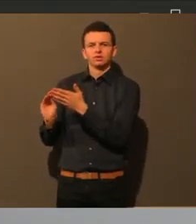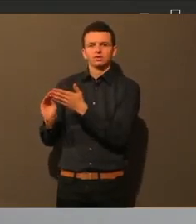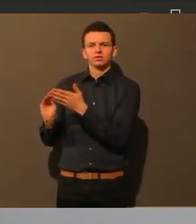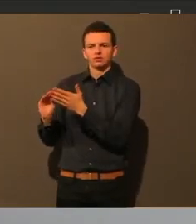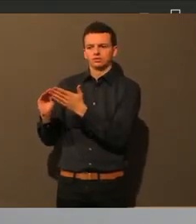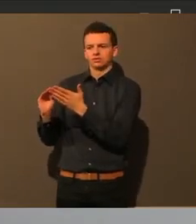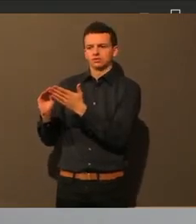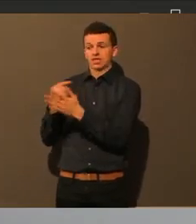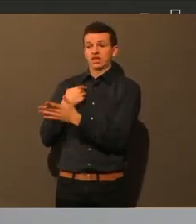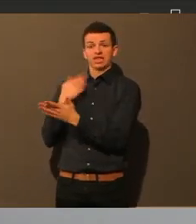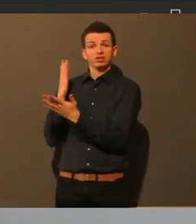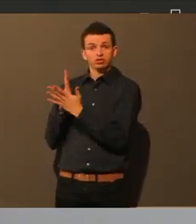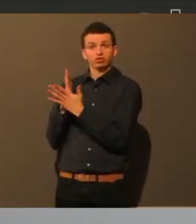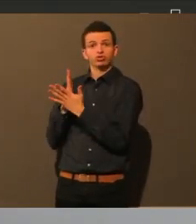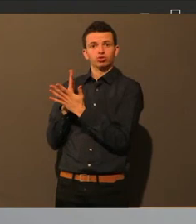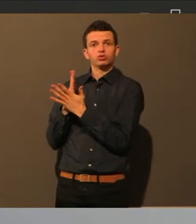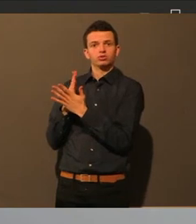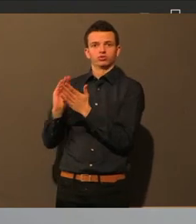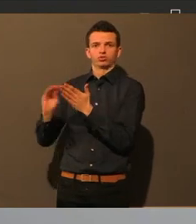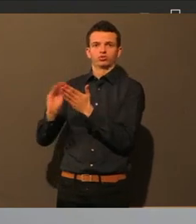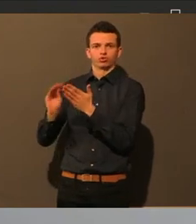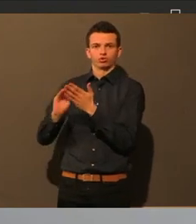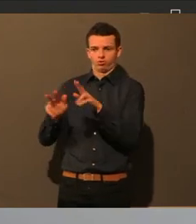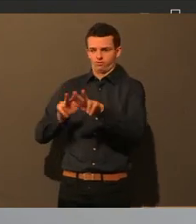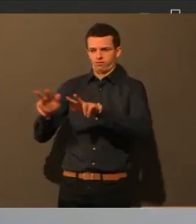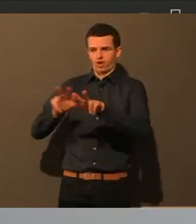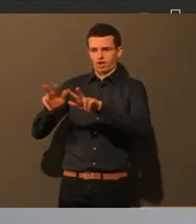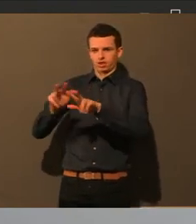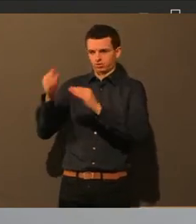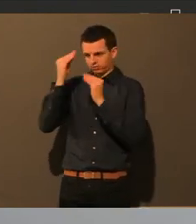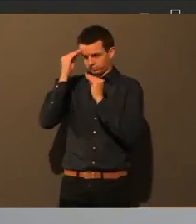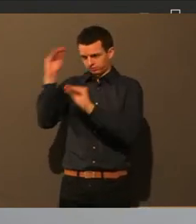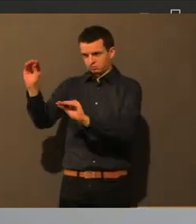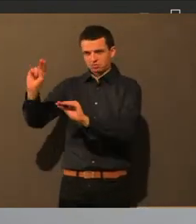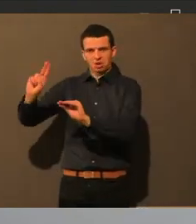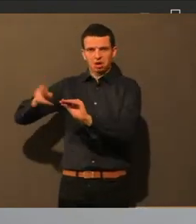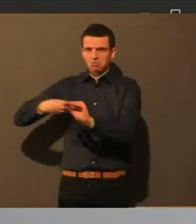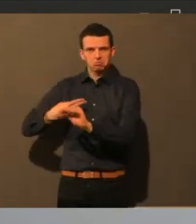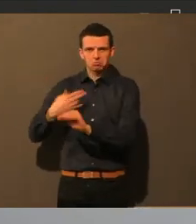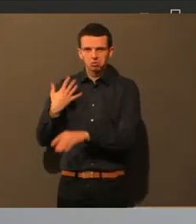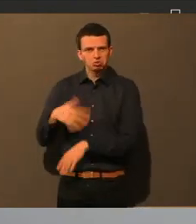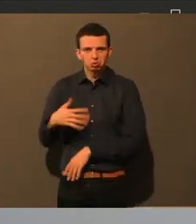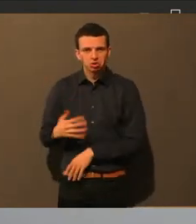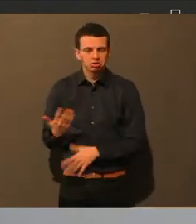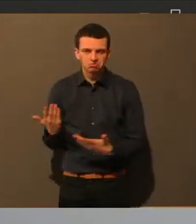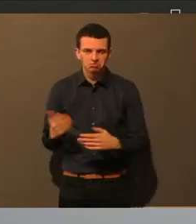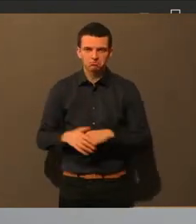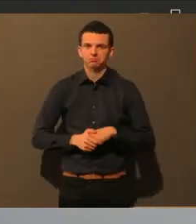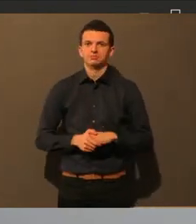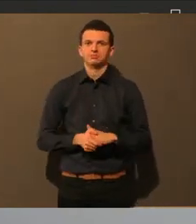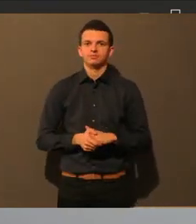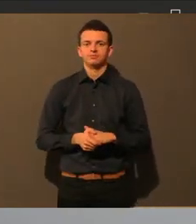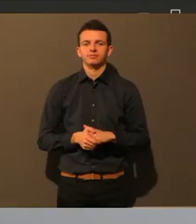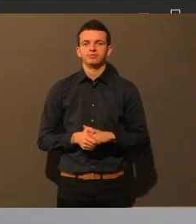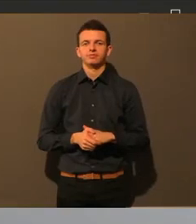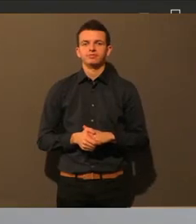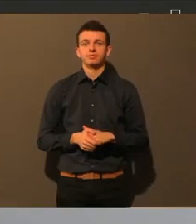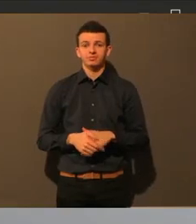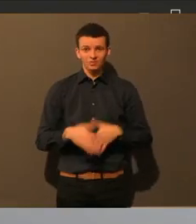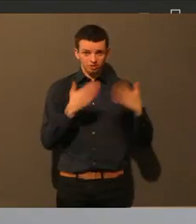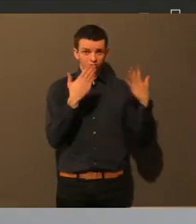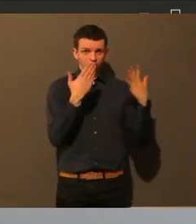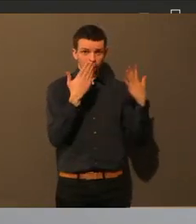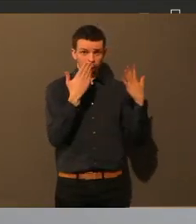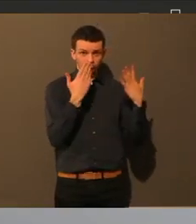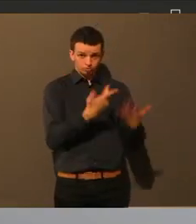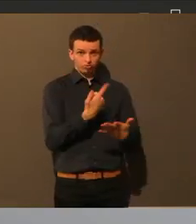an die Schulverwaltung weitergegeben, da weiß ich aber, da habe ich noch keine Rückmeldung bekommen, ob es geht oder nicht. Das waren eigentlich die drei Punkte, oder, Frau Sobotta,